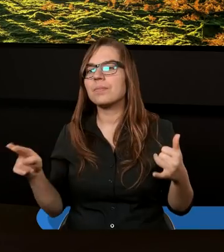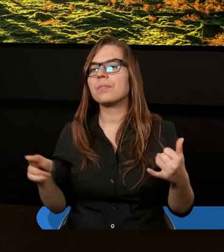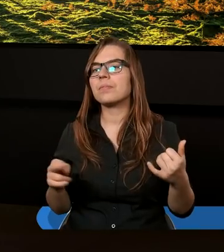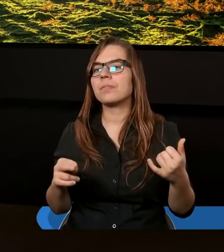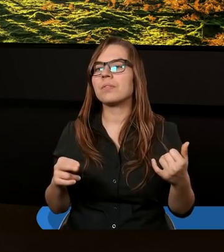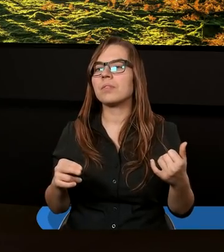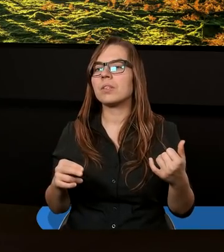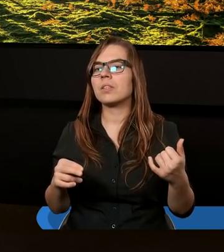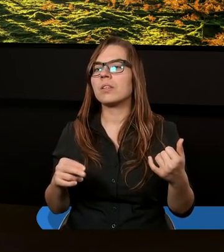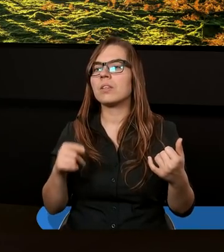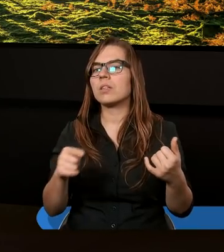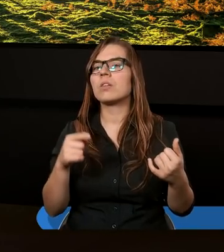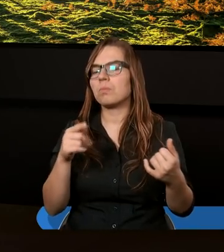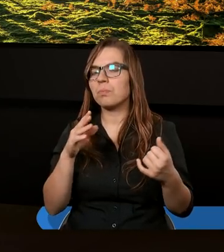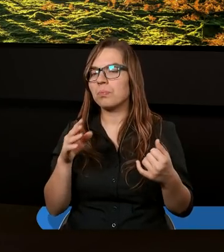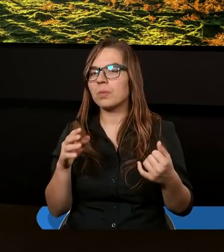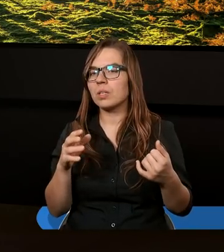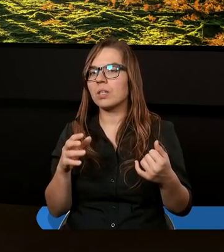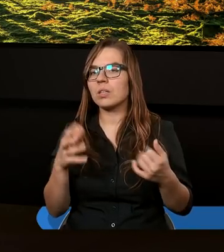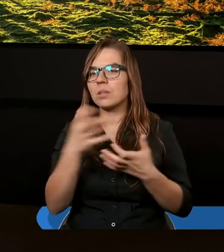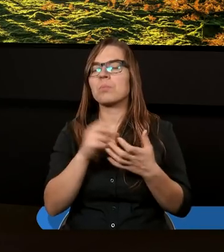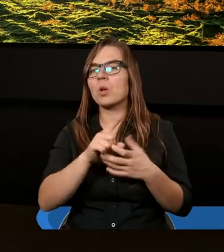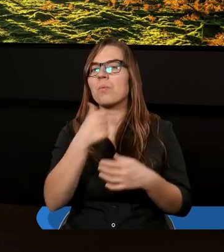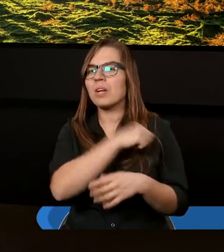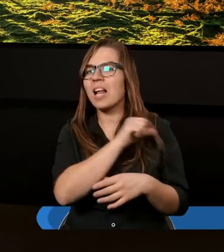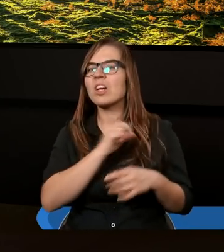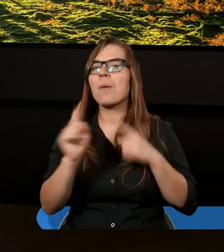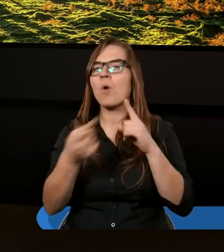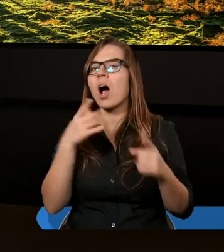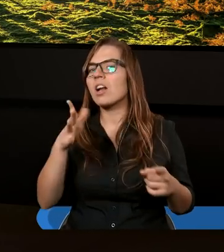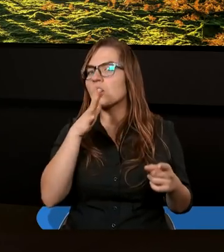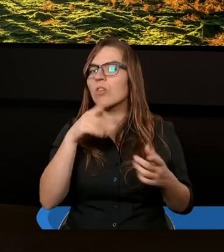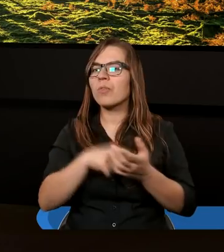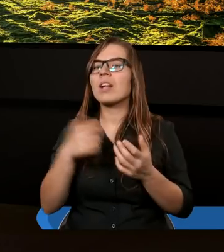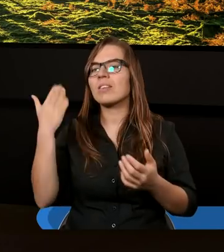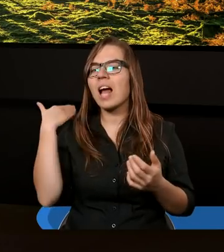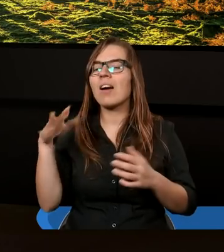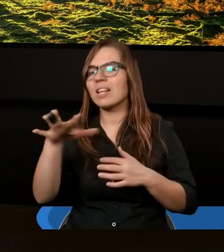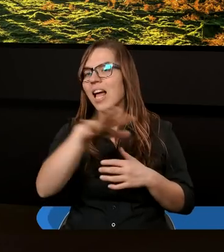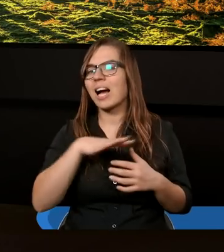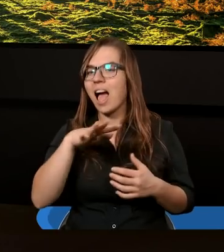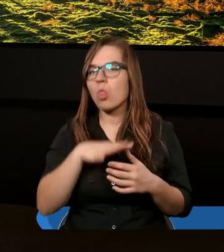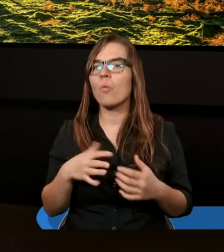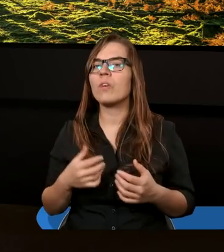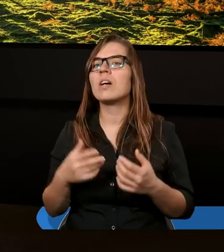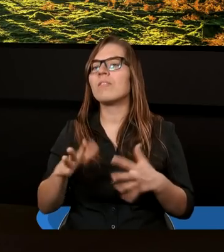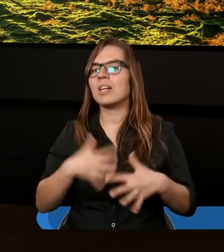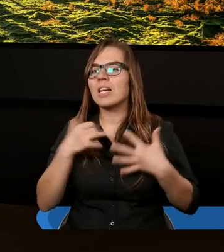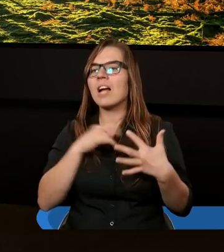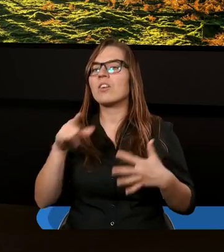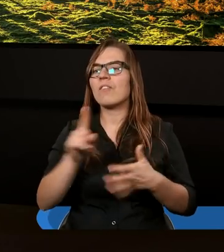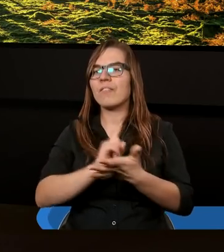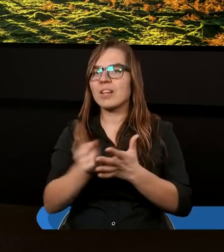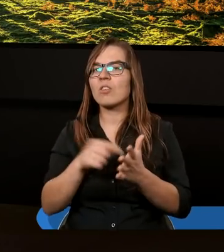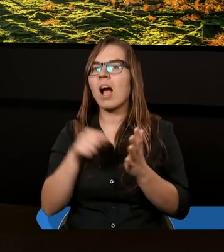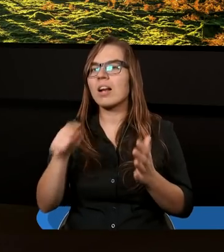Paweł musiał zbierać składki na chrześcijan pochodzenia żydowskiego właśnie z tamtych terenów. Wydaje się, że w wyniku